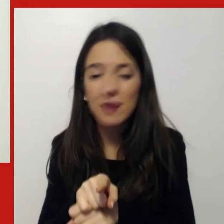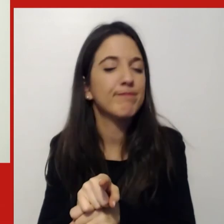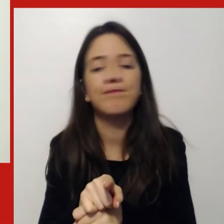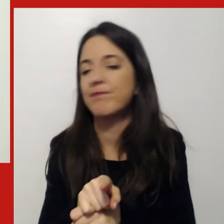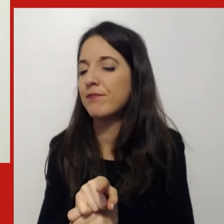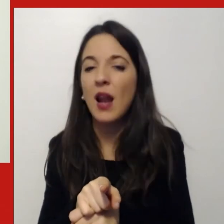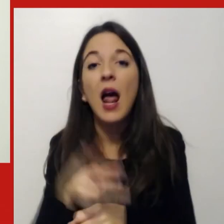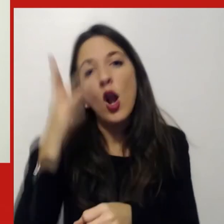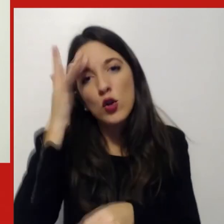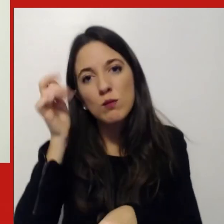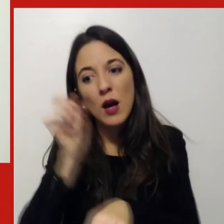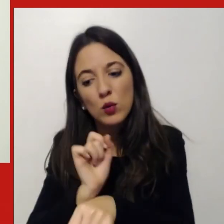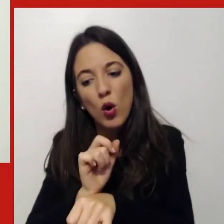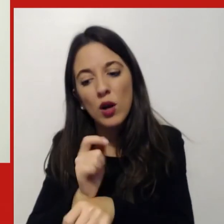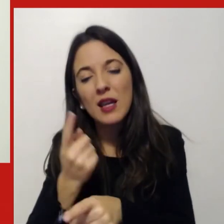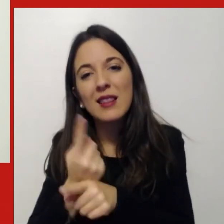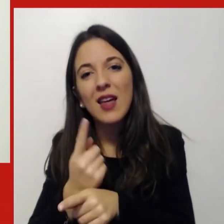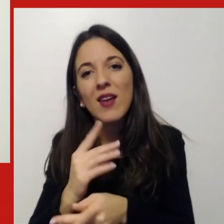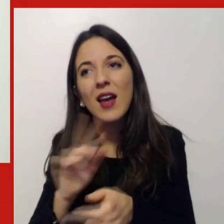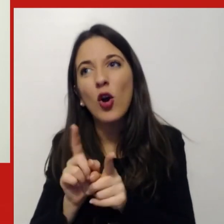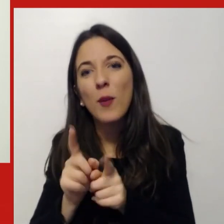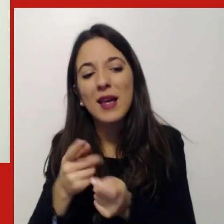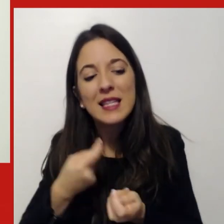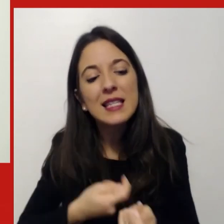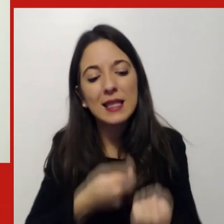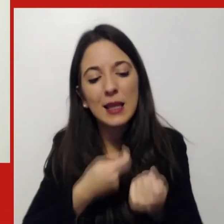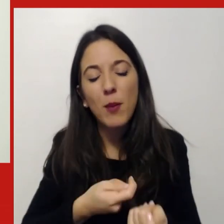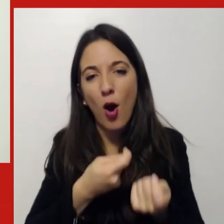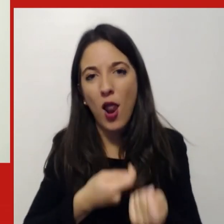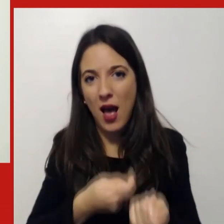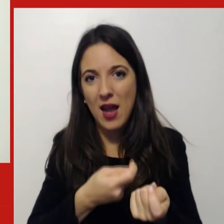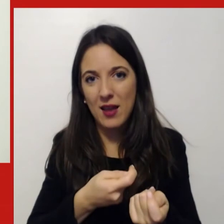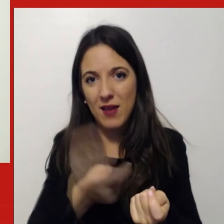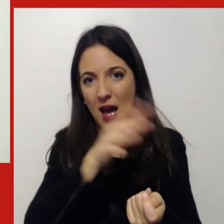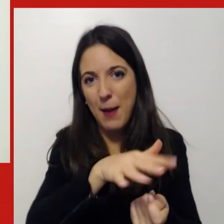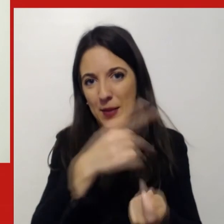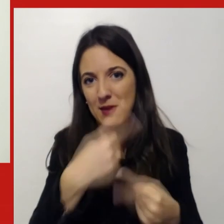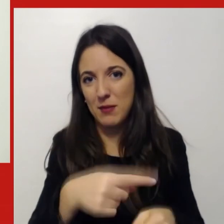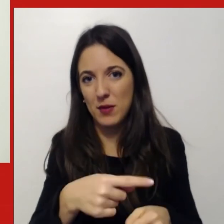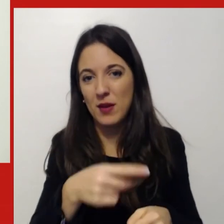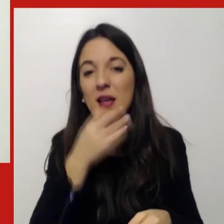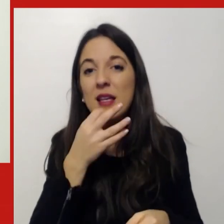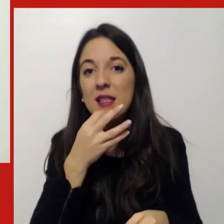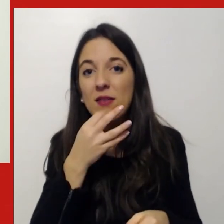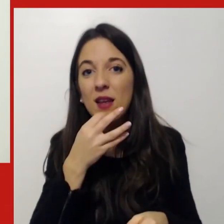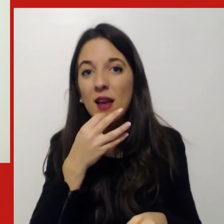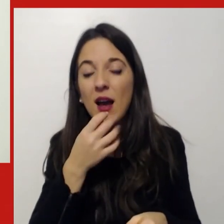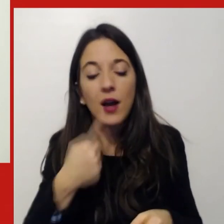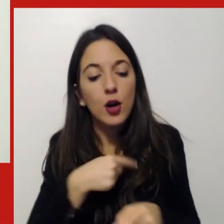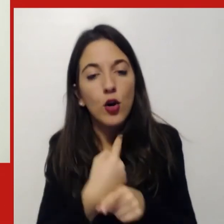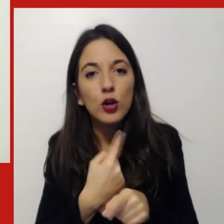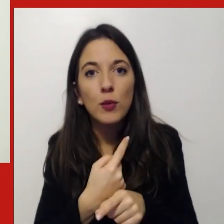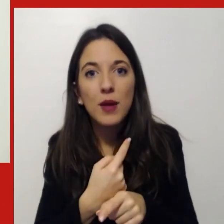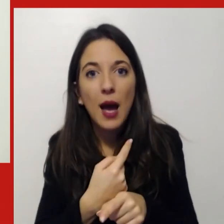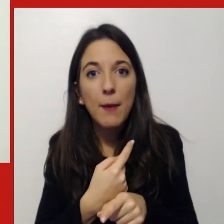leva l'obiettivo finale è proprio quello di dare una scossa culturale alle nostre organizzazioni